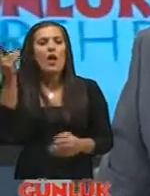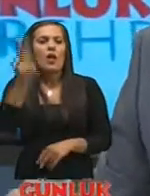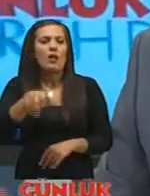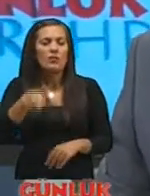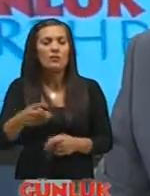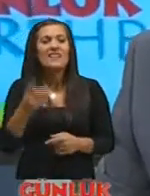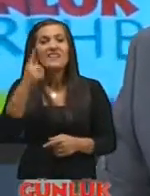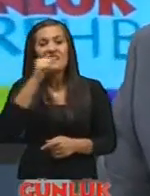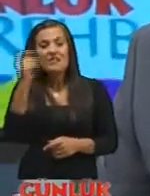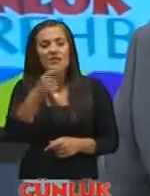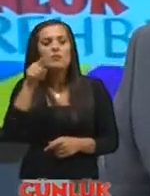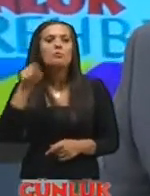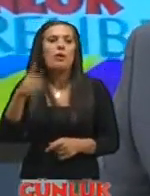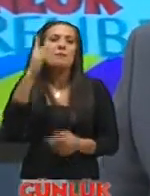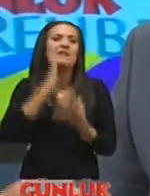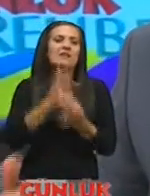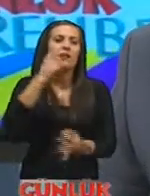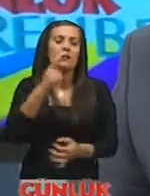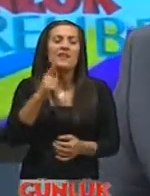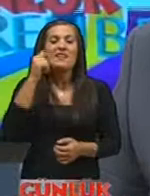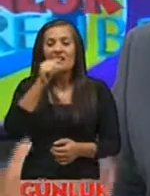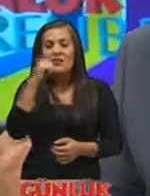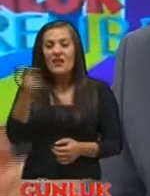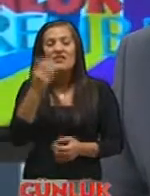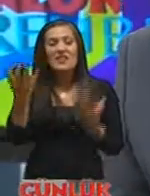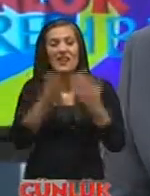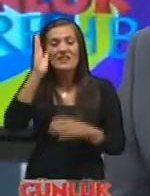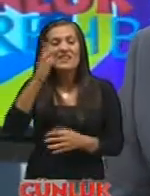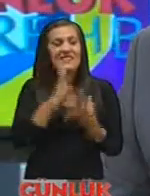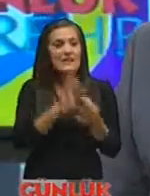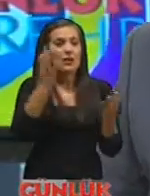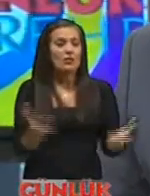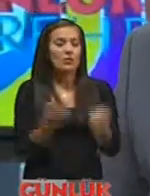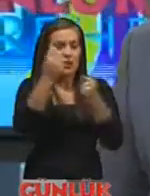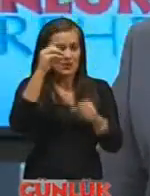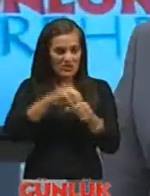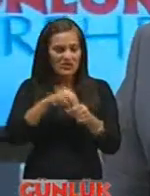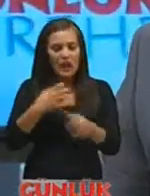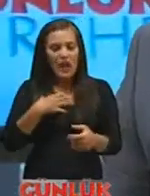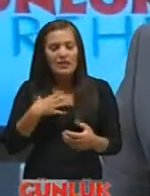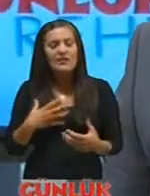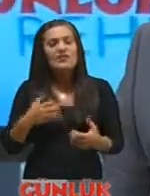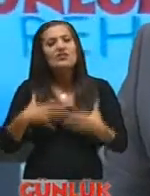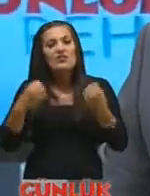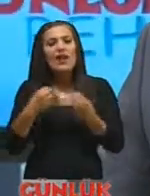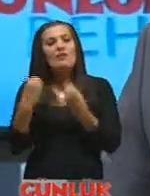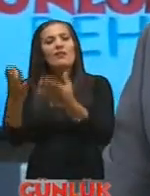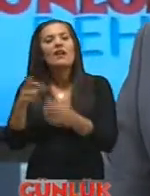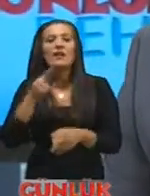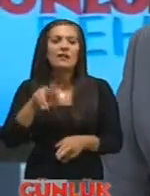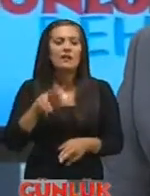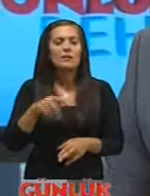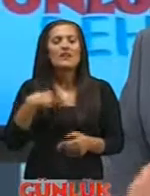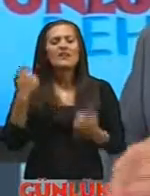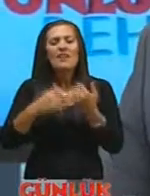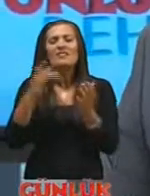itfaiyeci böyle bir insan itfaiyeci yangına giderken insanları kurtarmak için canını feda edebilen bir insan onun için biz o trafik